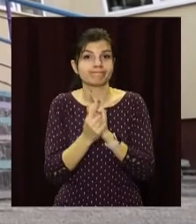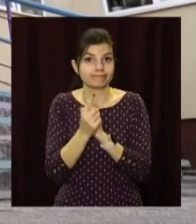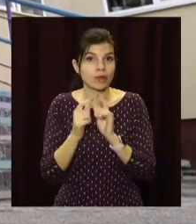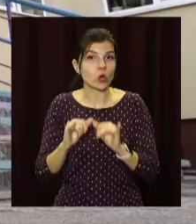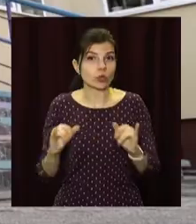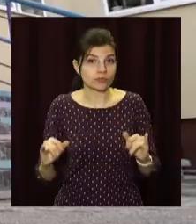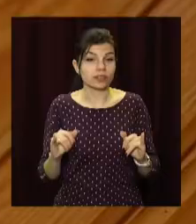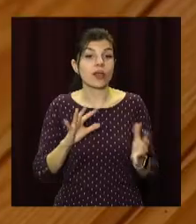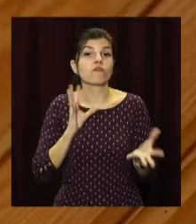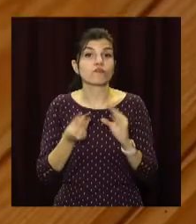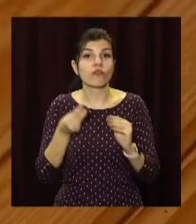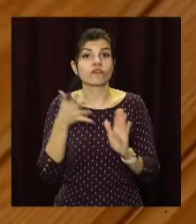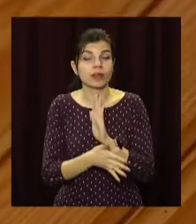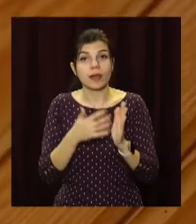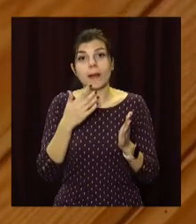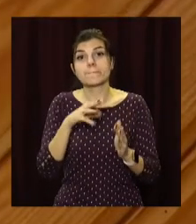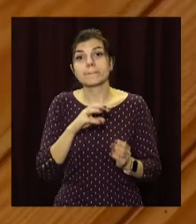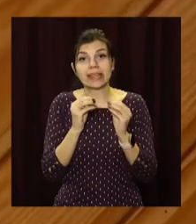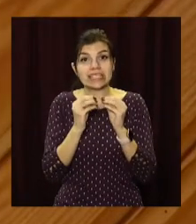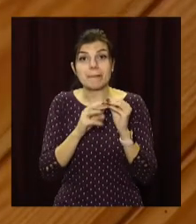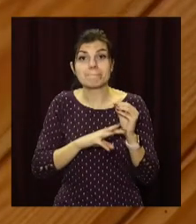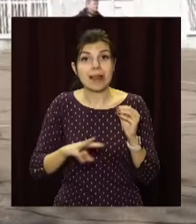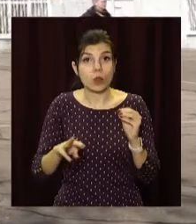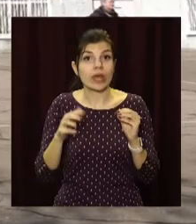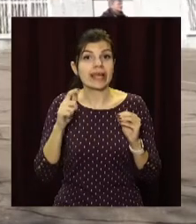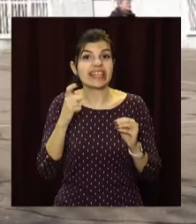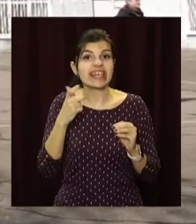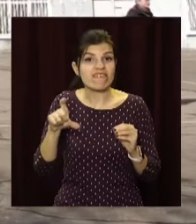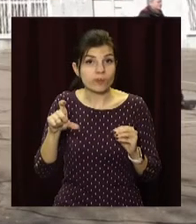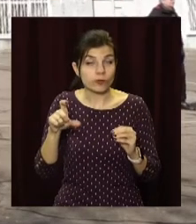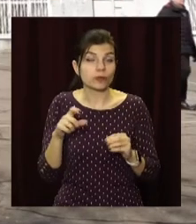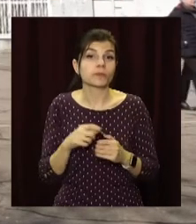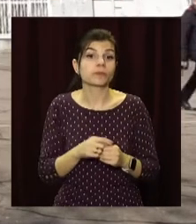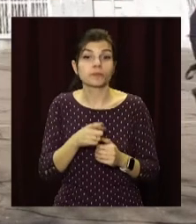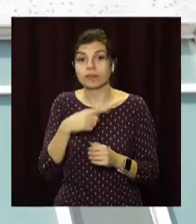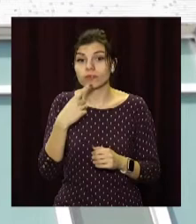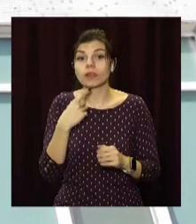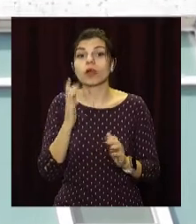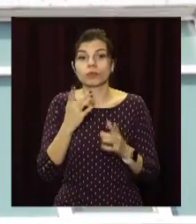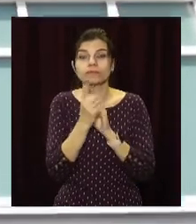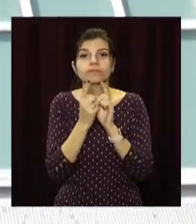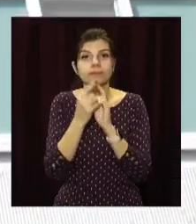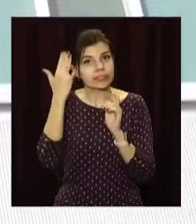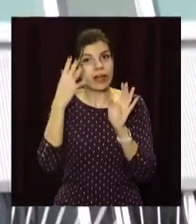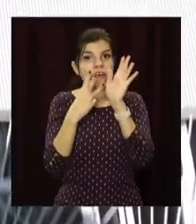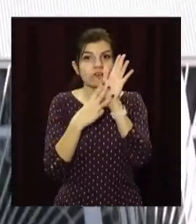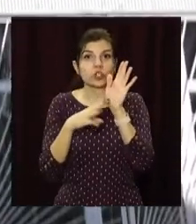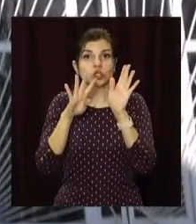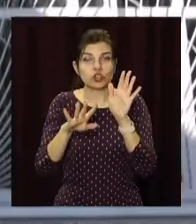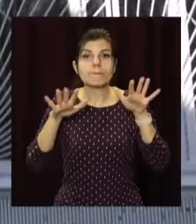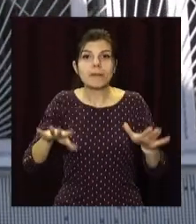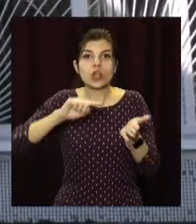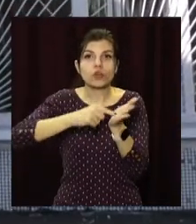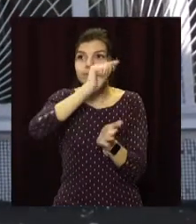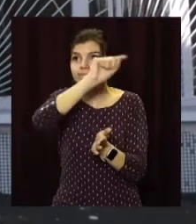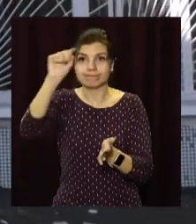розвитку. І загалом витратять 10 мільйонів євро. На першому етапі термомодернізують та відремонтують 84 об'єкти. На